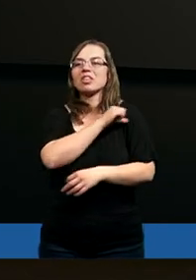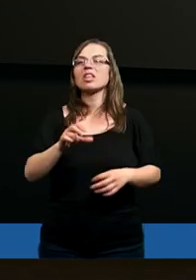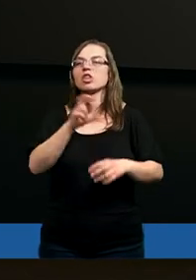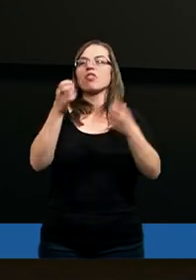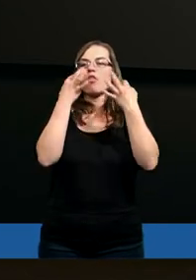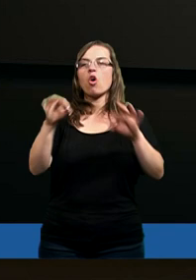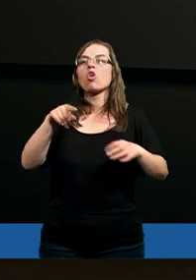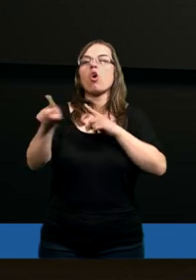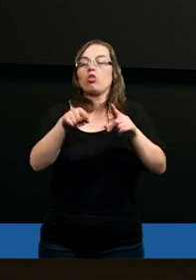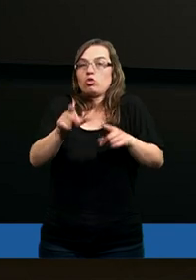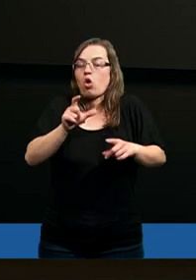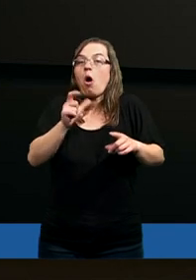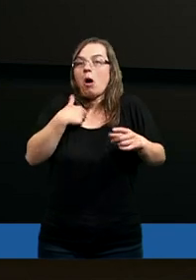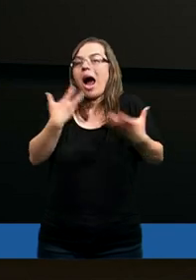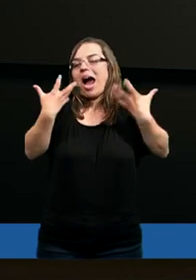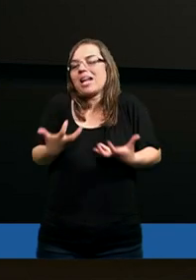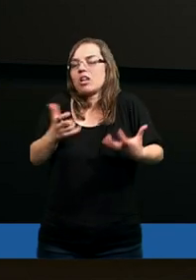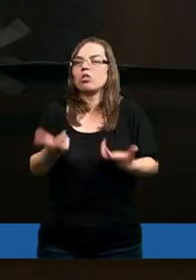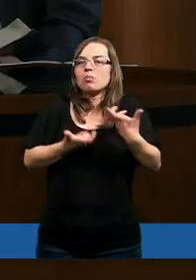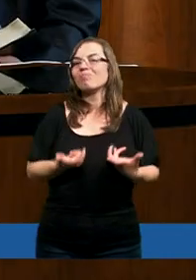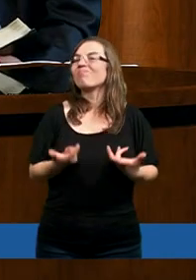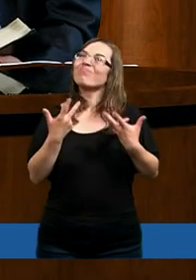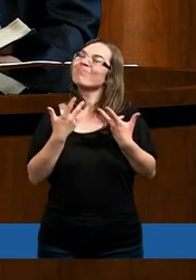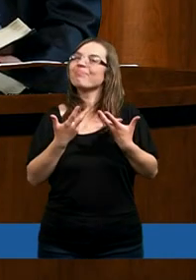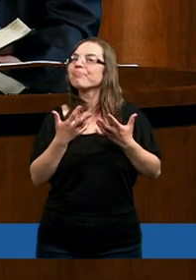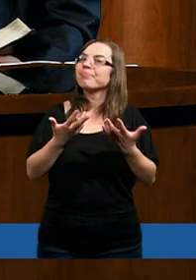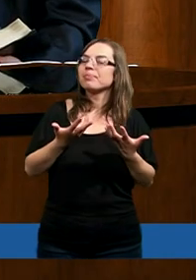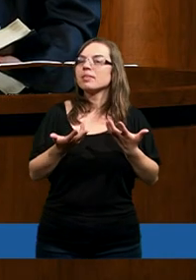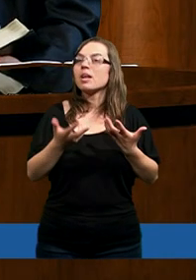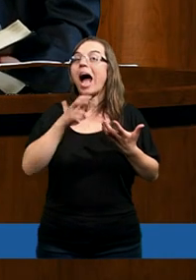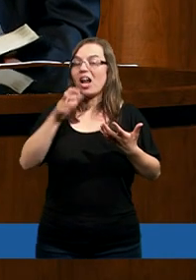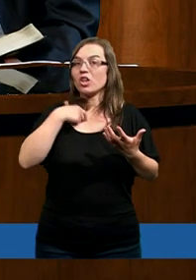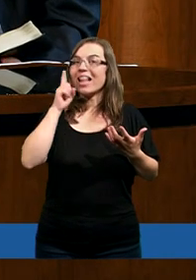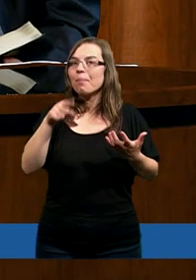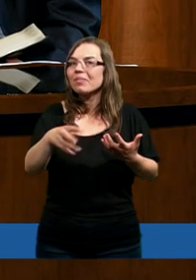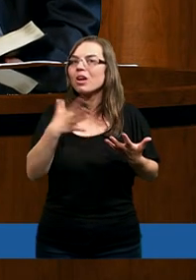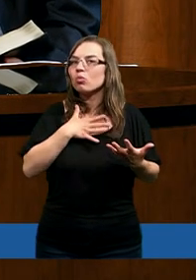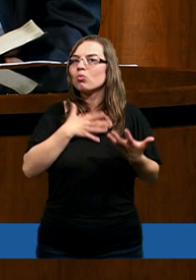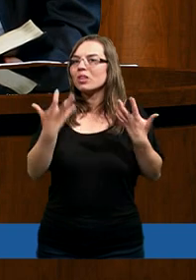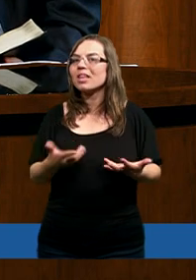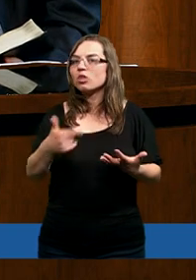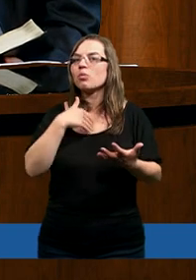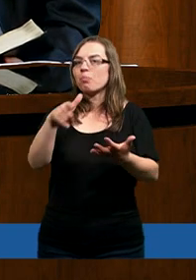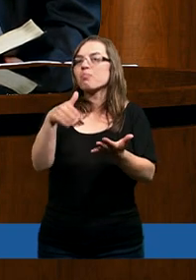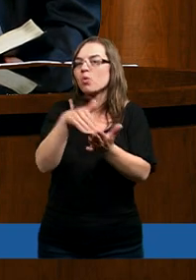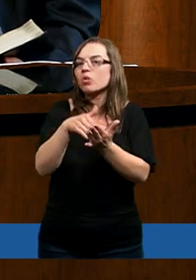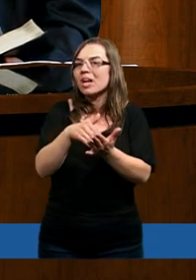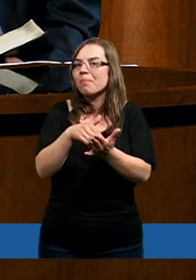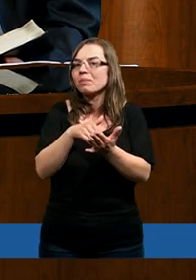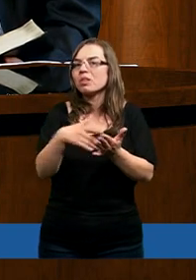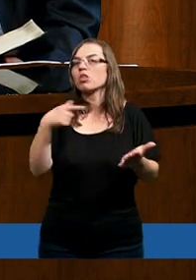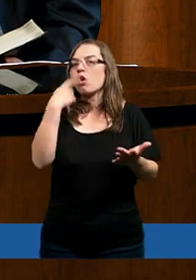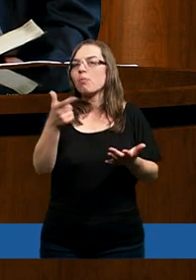Czy wolność oznacza to, że robię, co chcę? Nie, wolność od tego... Nie? Proszę? Nie jest to,